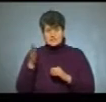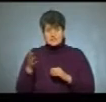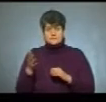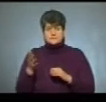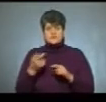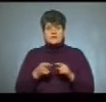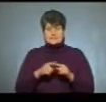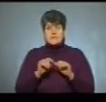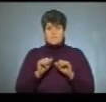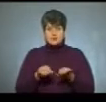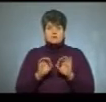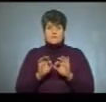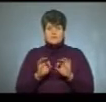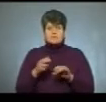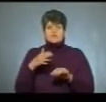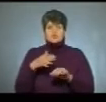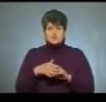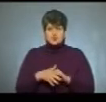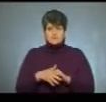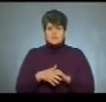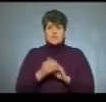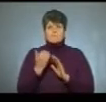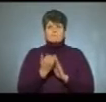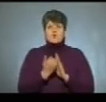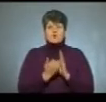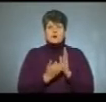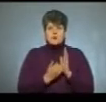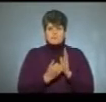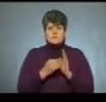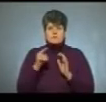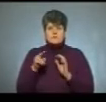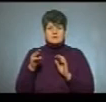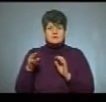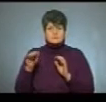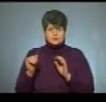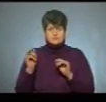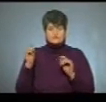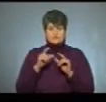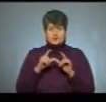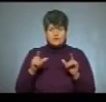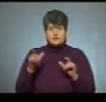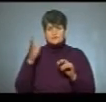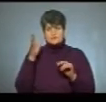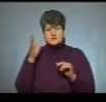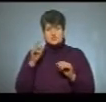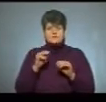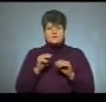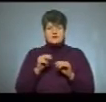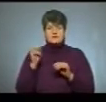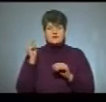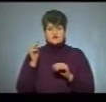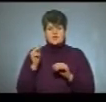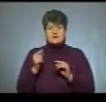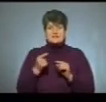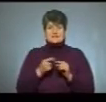Це можна пояснити, зрозуміти, адже програму в профтехосвіті і в коледжах, шкільну програму вивчають за